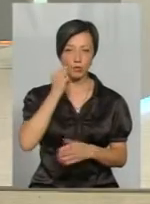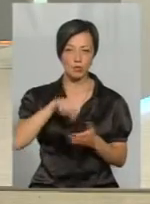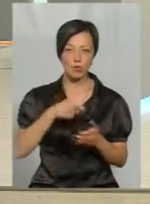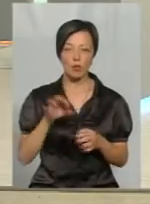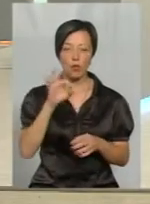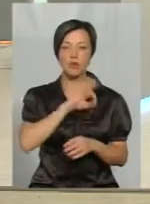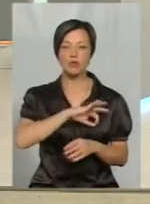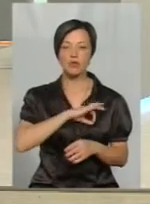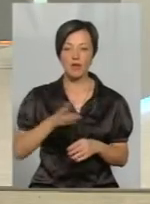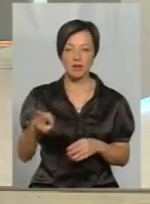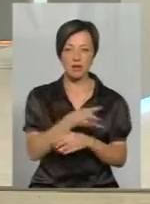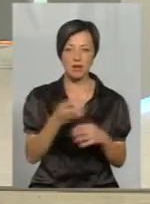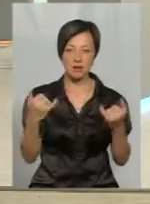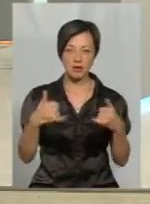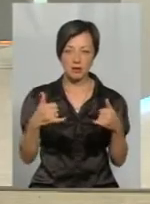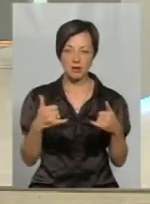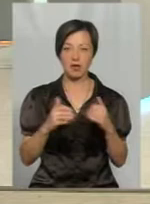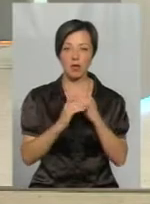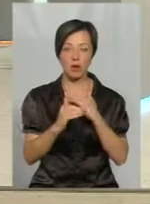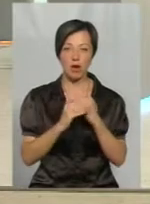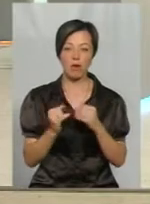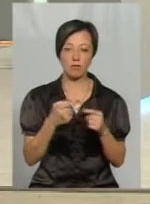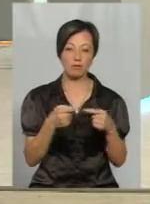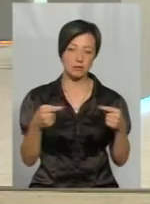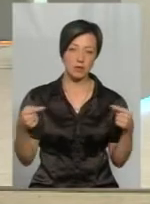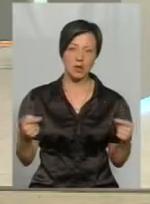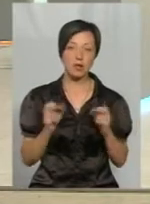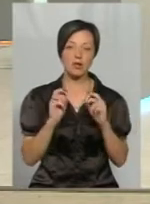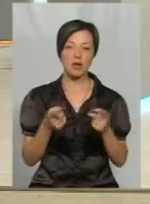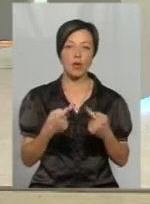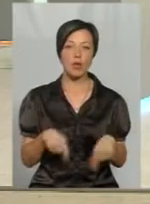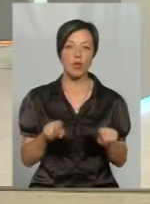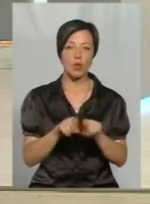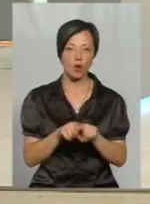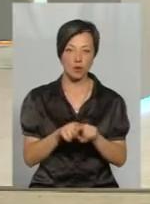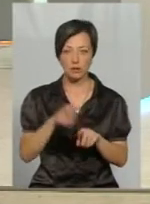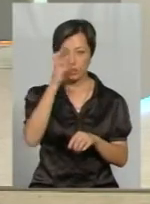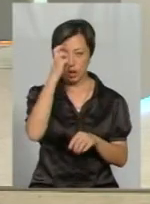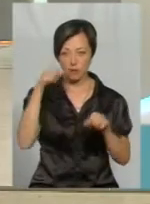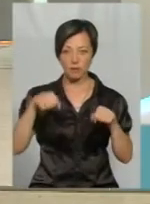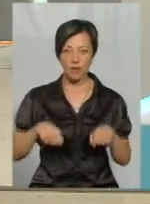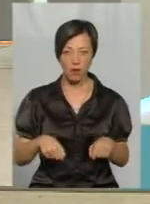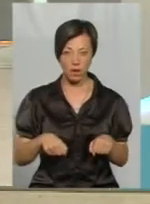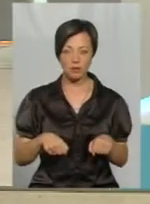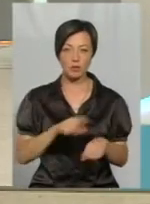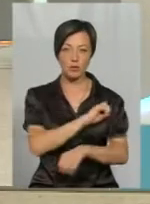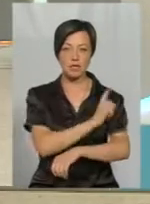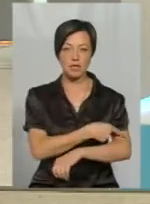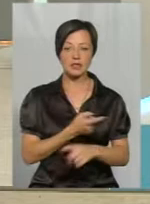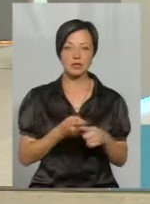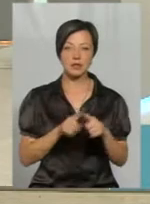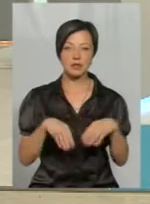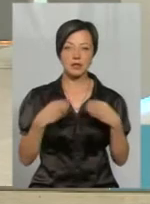застосування пестицидів, як органам державної влади посилення, це